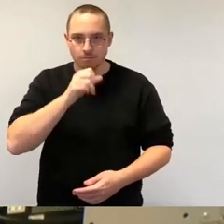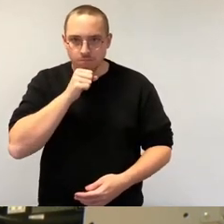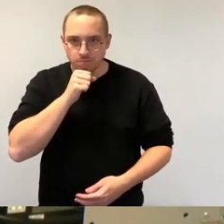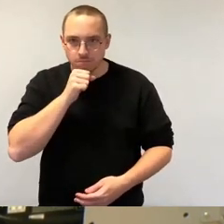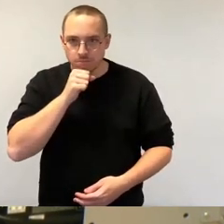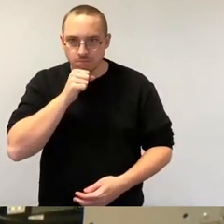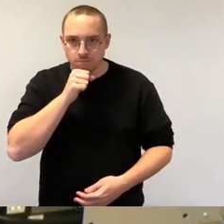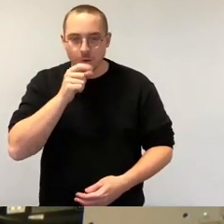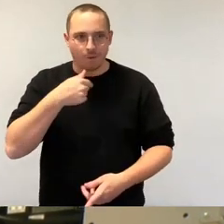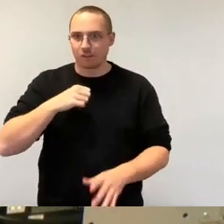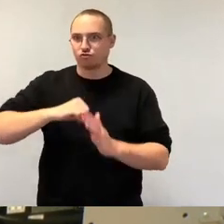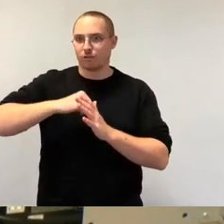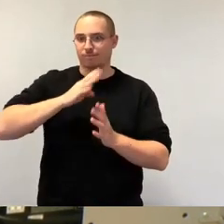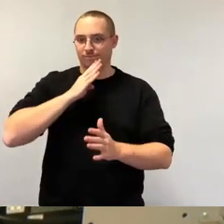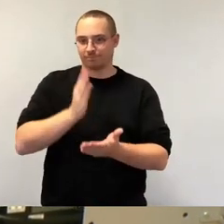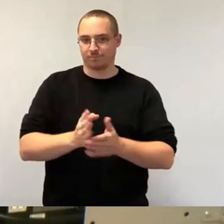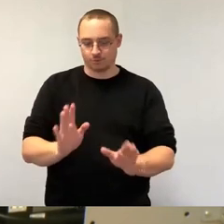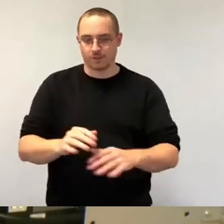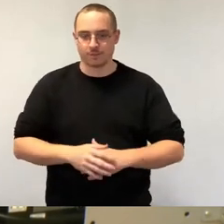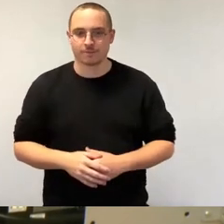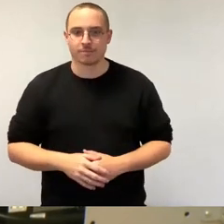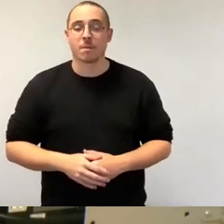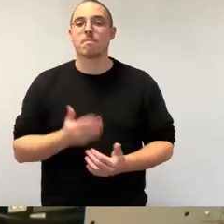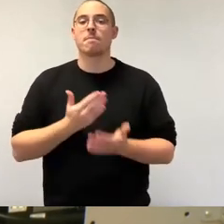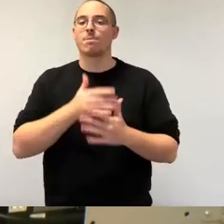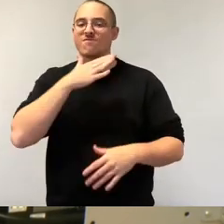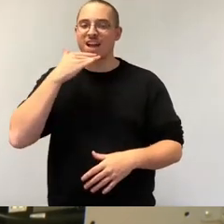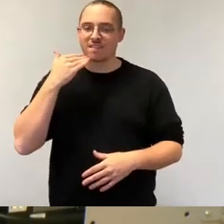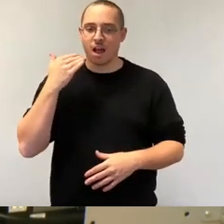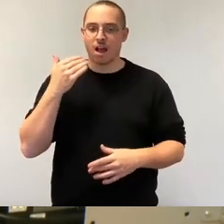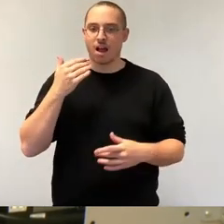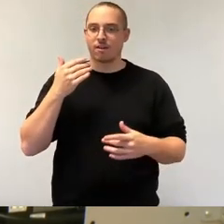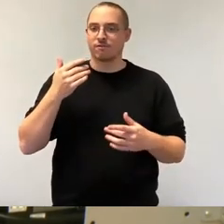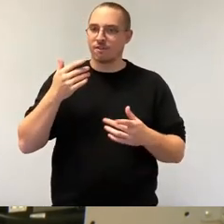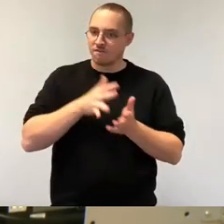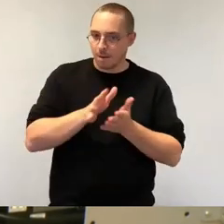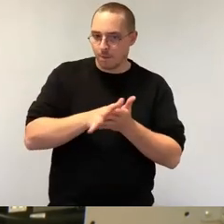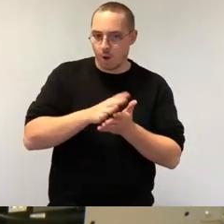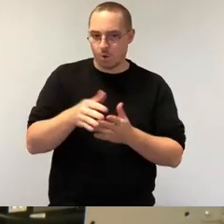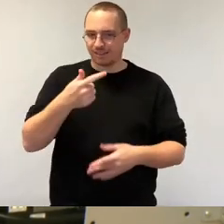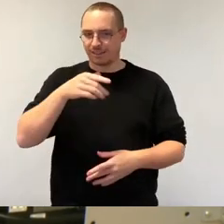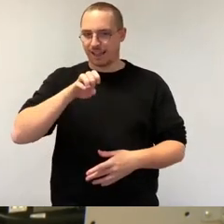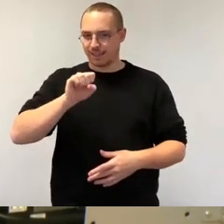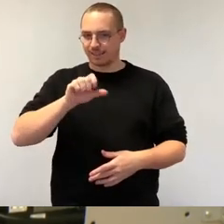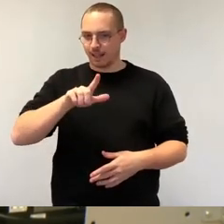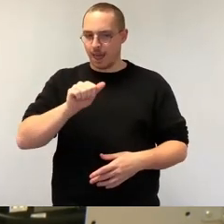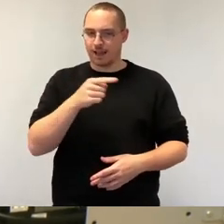auch abweichen kann und damit einhergehende Grundwasser- und Abwasserprobleme auftreten können. Dass